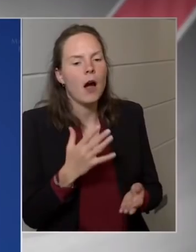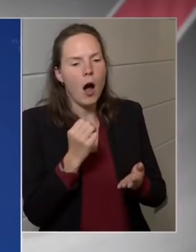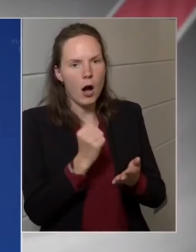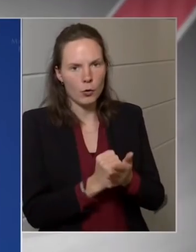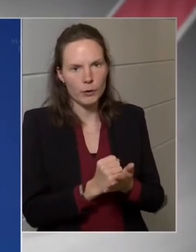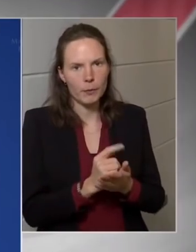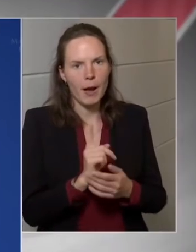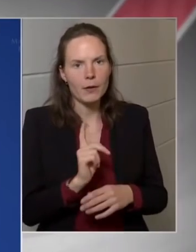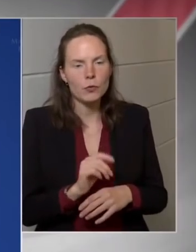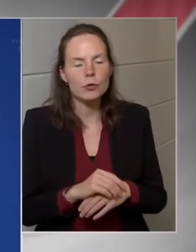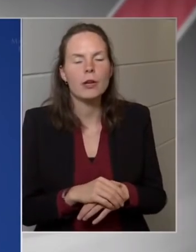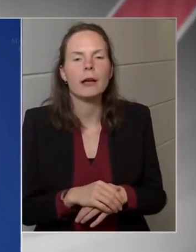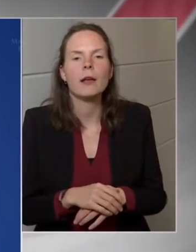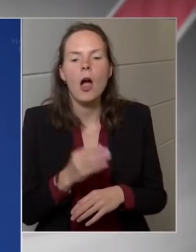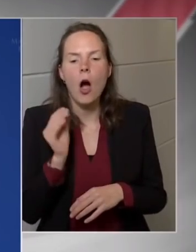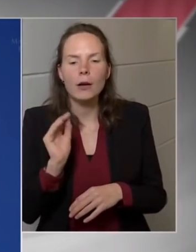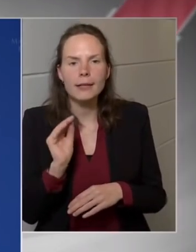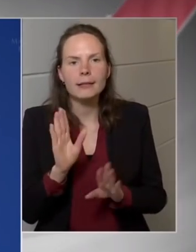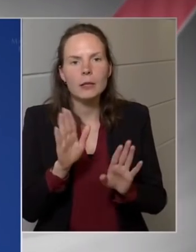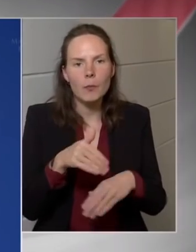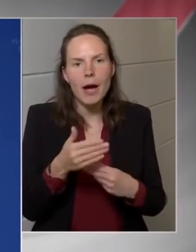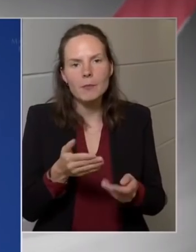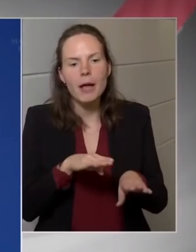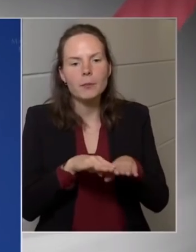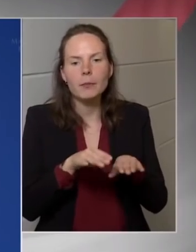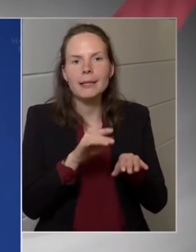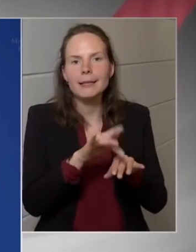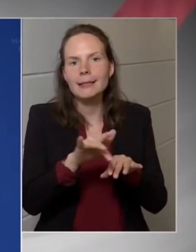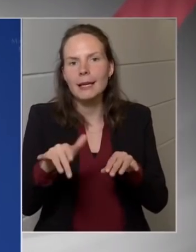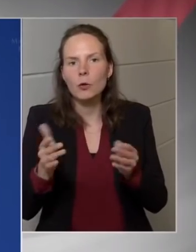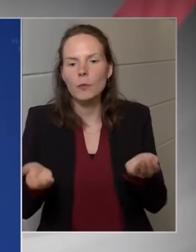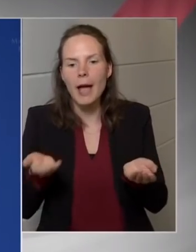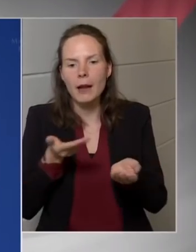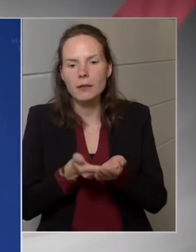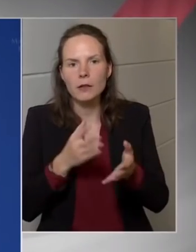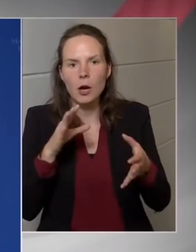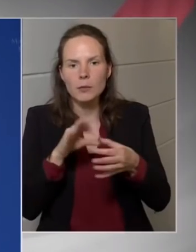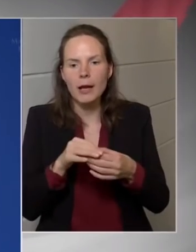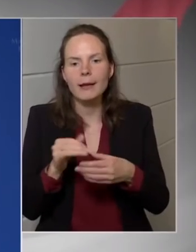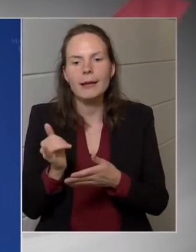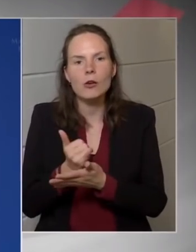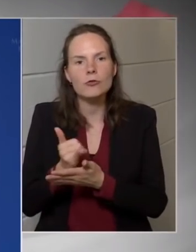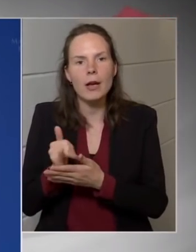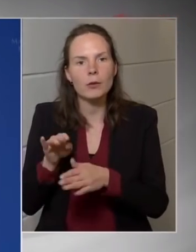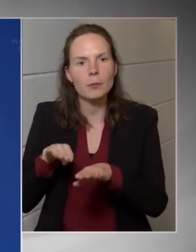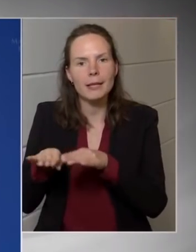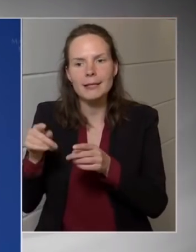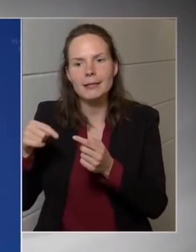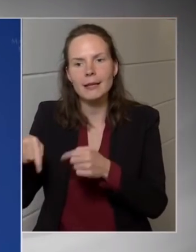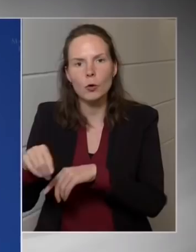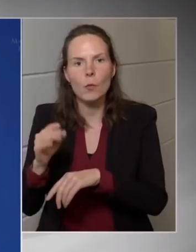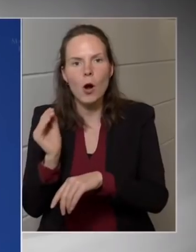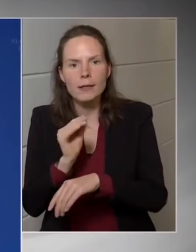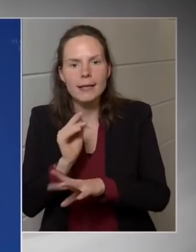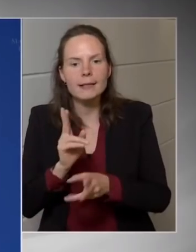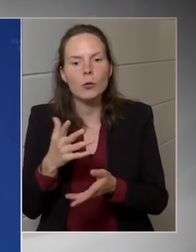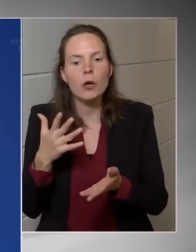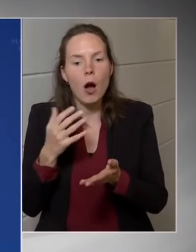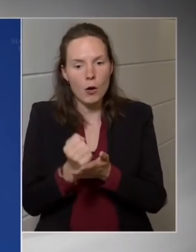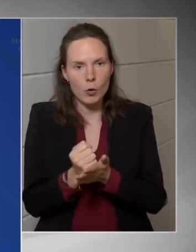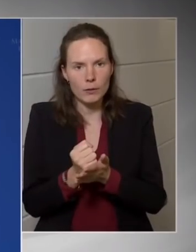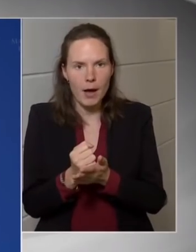ilyenkor azt jelenti, hogyha bármilyen minisztérium előterjesztés kapcsolat, az igazságügyi minisztérium azt jelzi, hogy alkotmányossági aggája van,